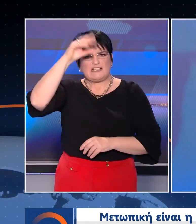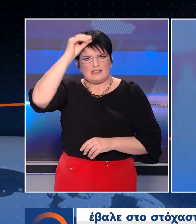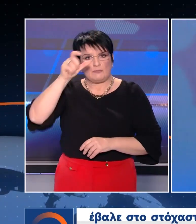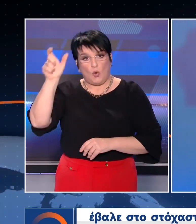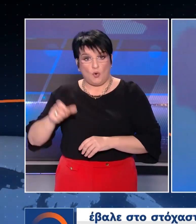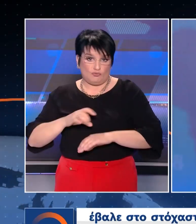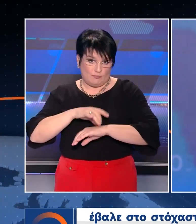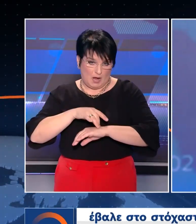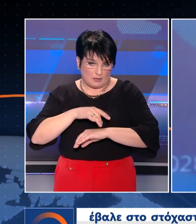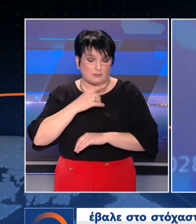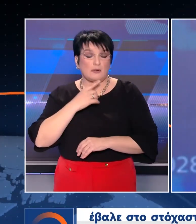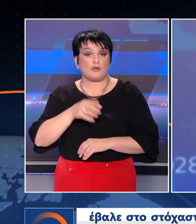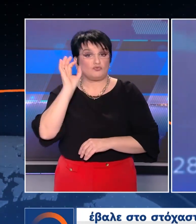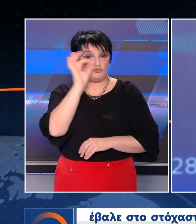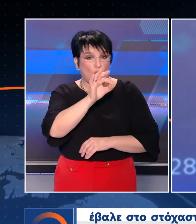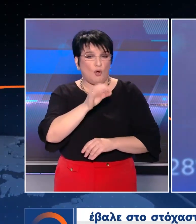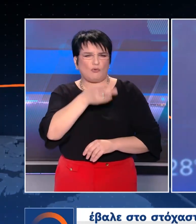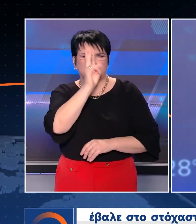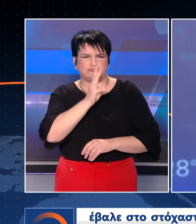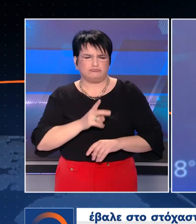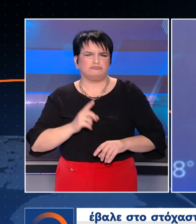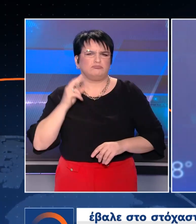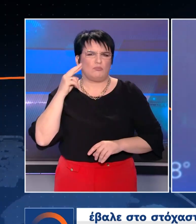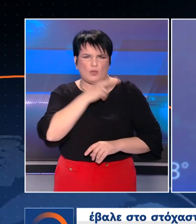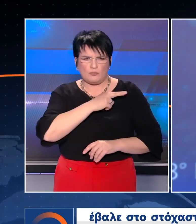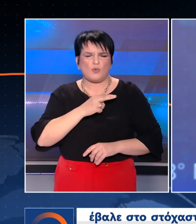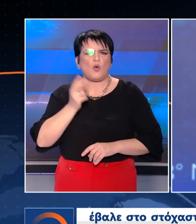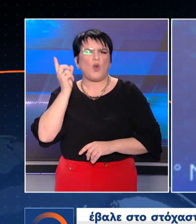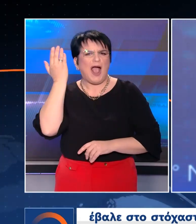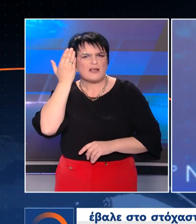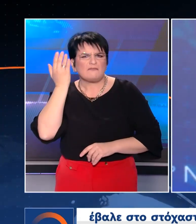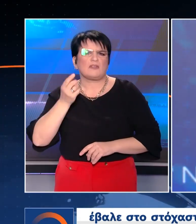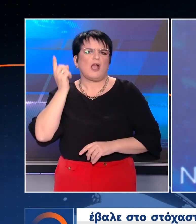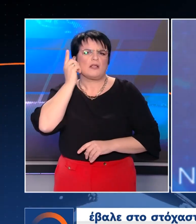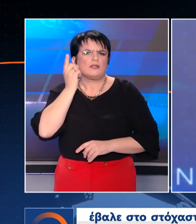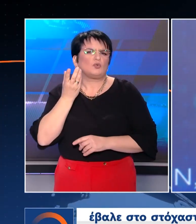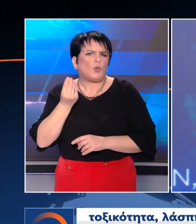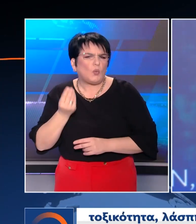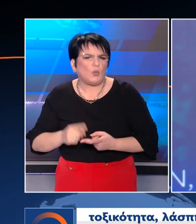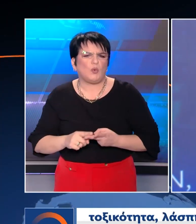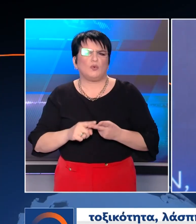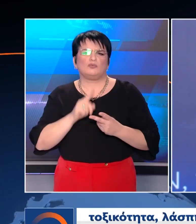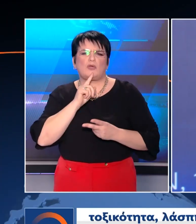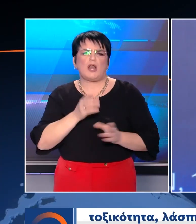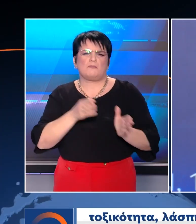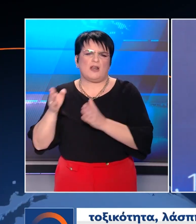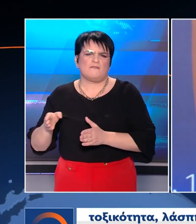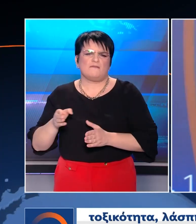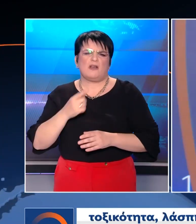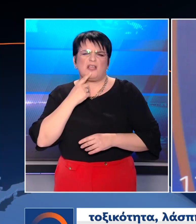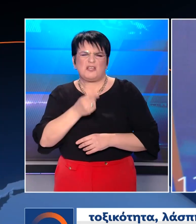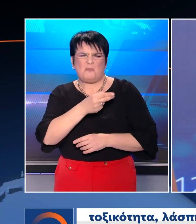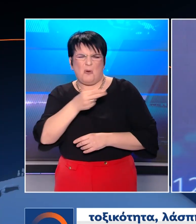την Πάτρα έβαλε στο στόχαστρο τον Πρωθυπουργό για την ακρίβεια και τις παρακολουθήσεις. Η κυβέρνηση καταλογίζει στο ΣΥΡΙΖΑ τοξικότητα, λάσπη,